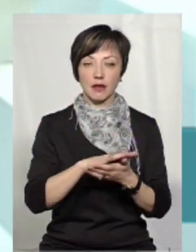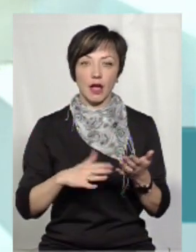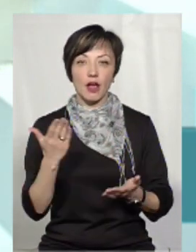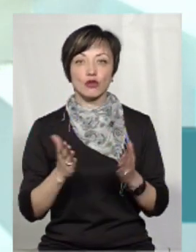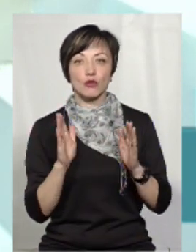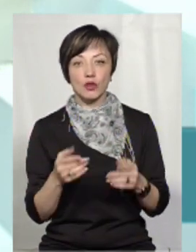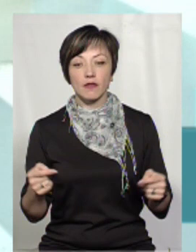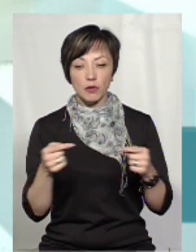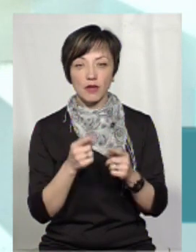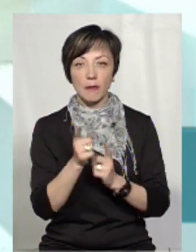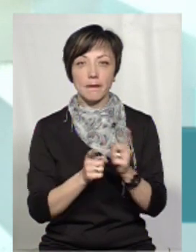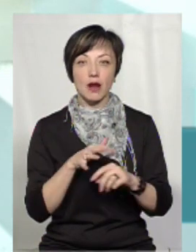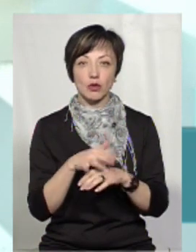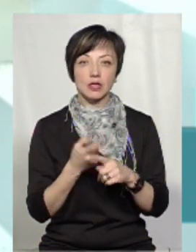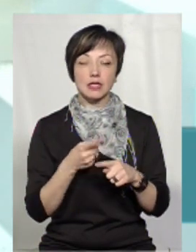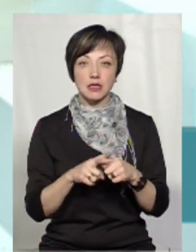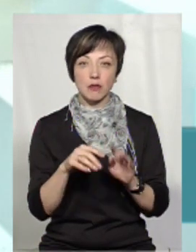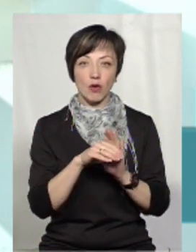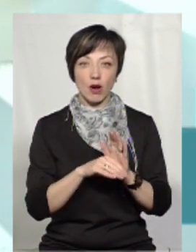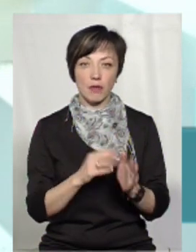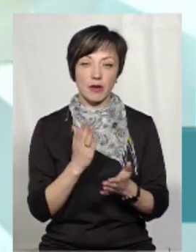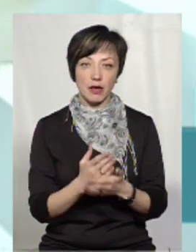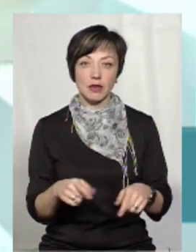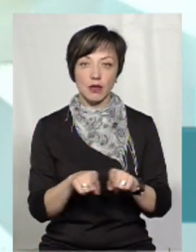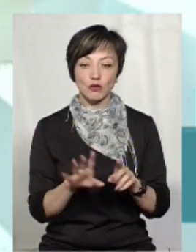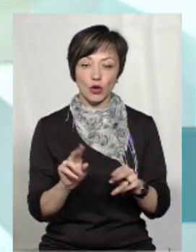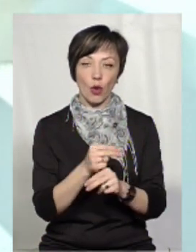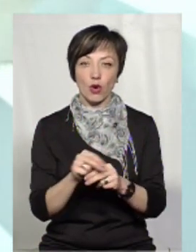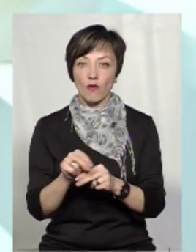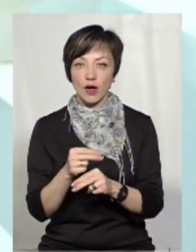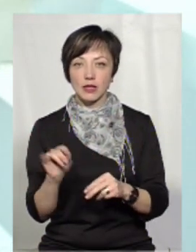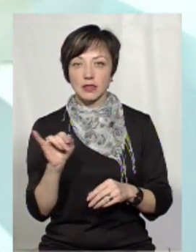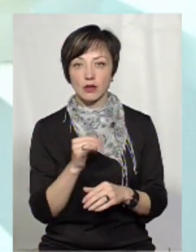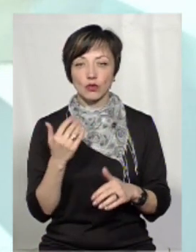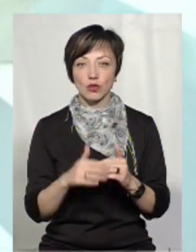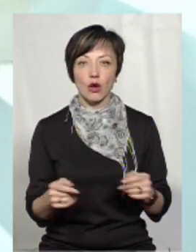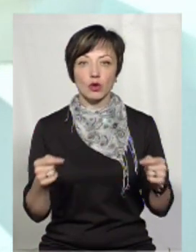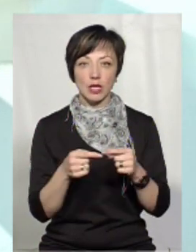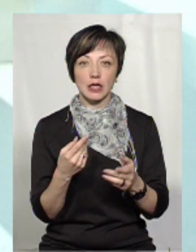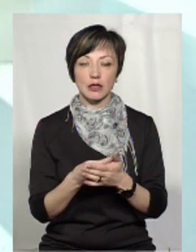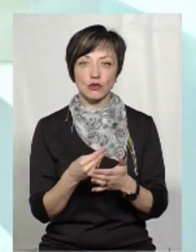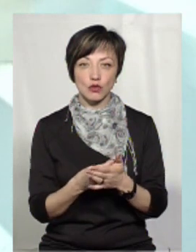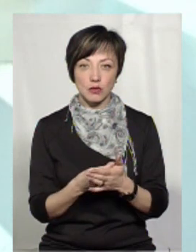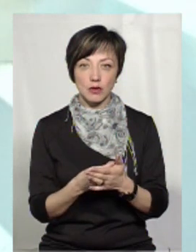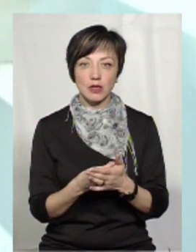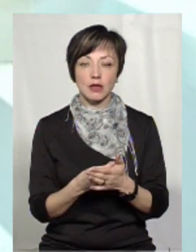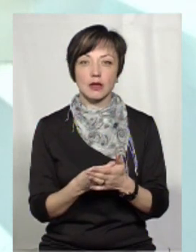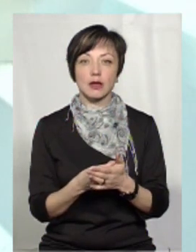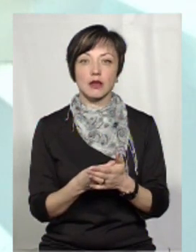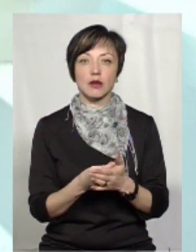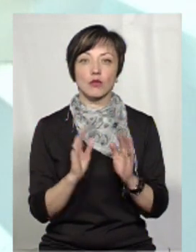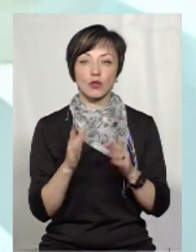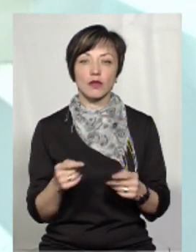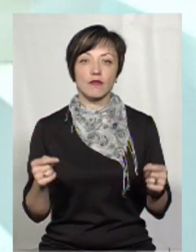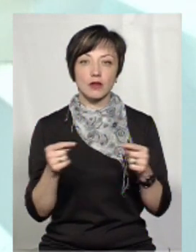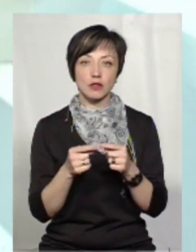і так далі. Якщо буде відповідний перерахунок, це ж відповідна програма є, також буде коригуватися. І вже конкретна сума конкретному субсидіанту, вона